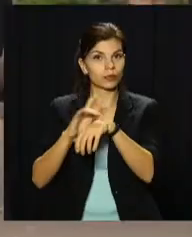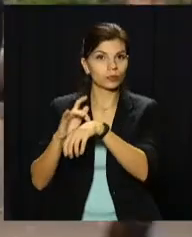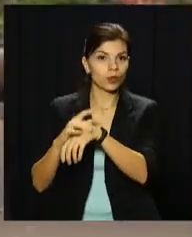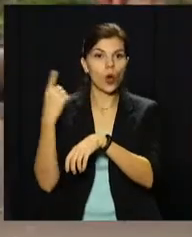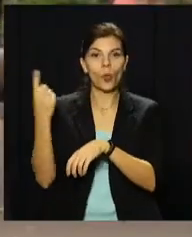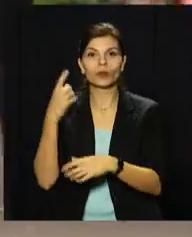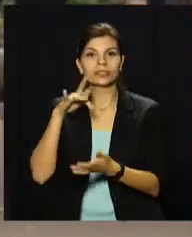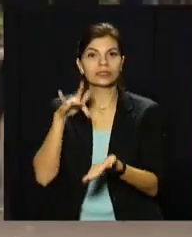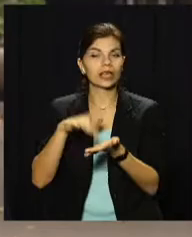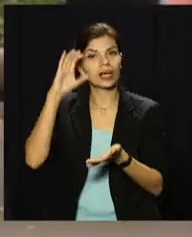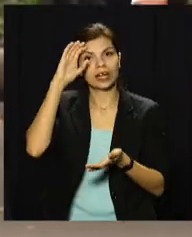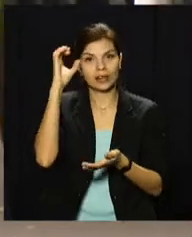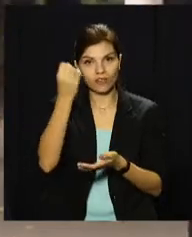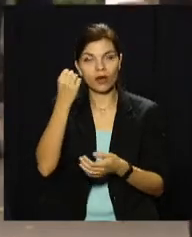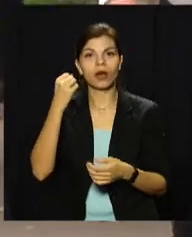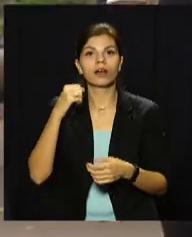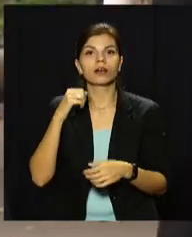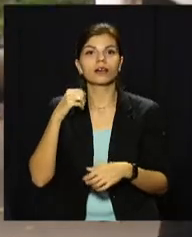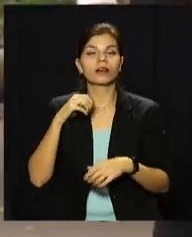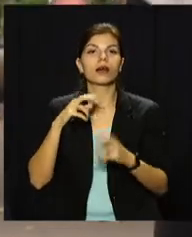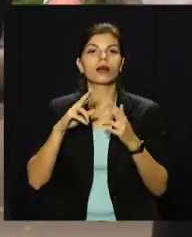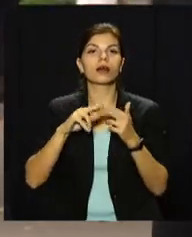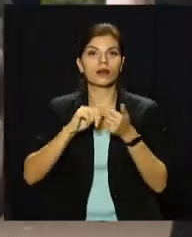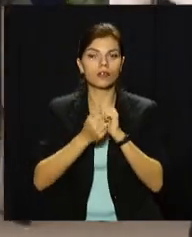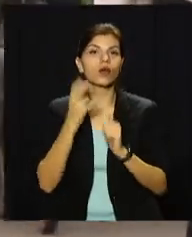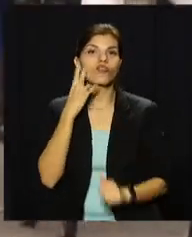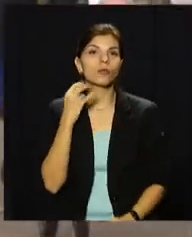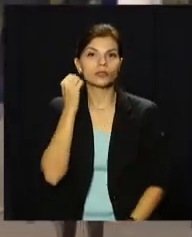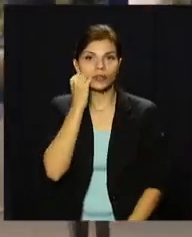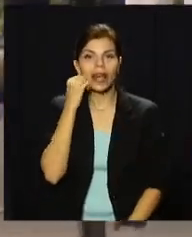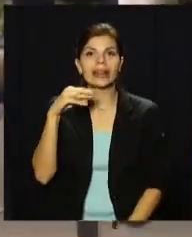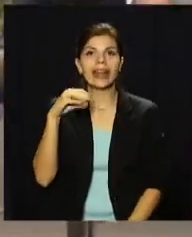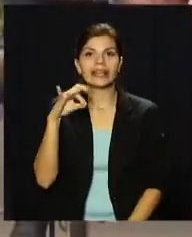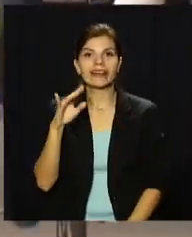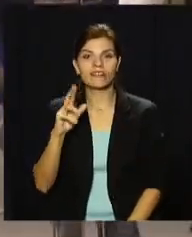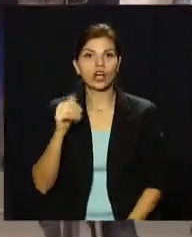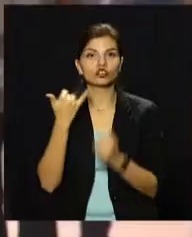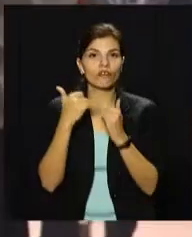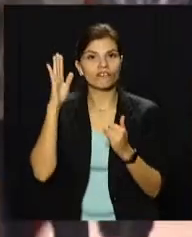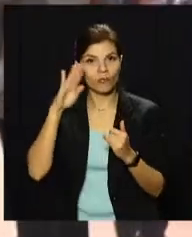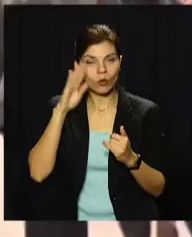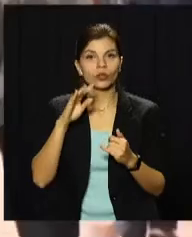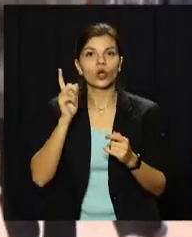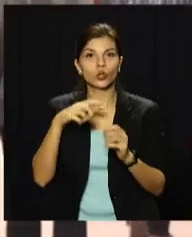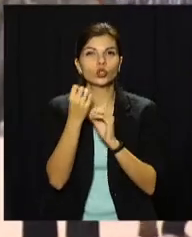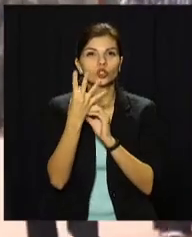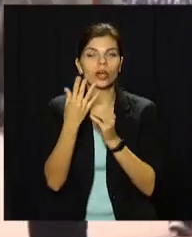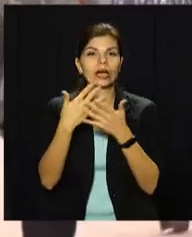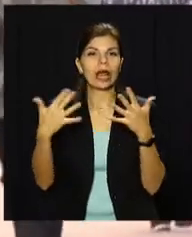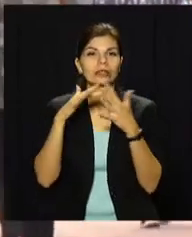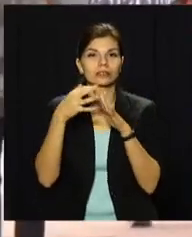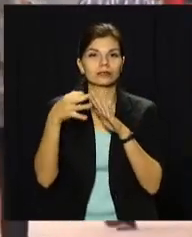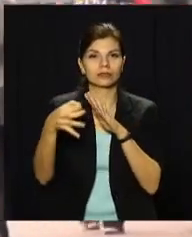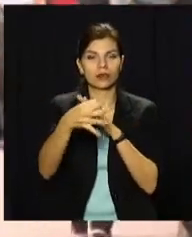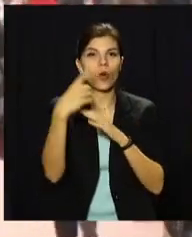обласного центру Кривого Рогу, Павлограда, Кам'янського, Новомосковська, Тернівки, Жовтих вод, Покрова, а також 14 сільських